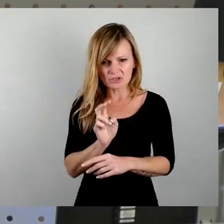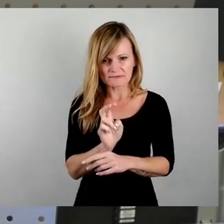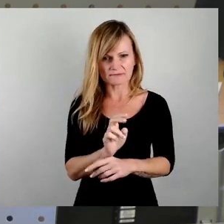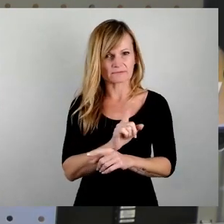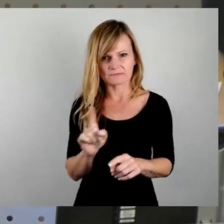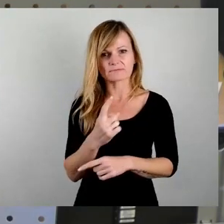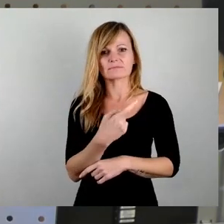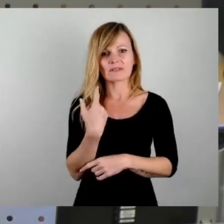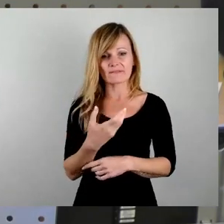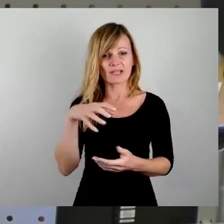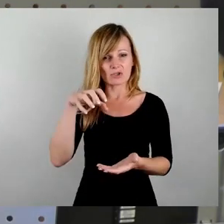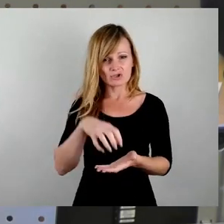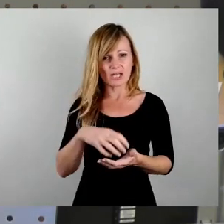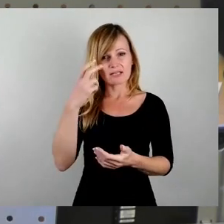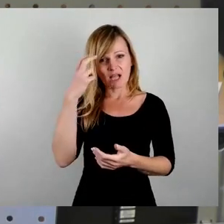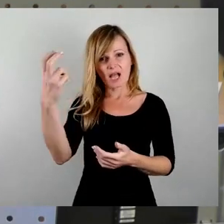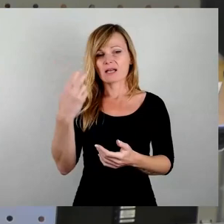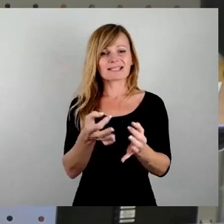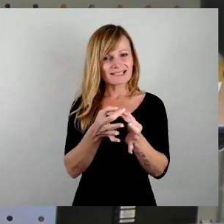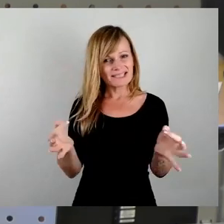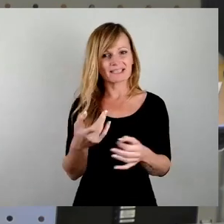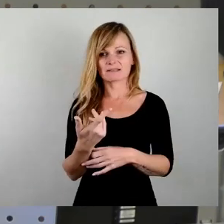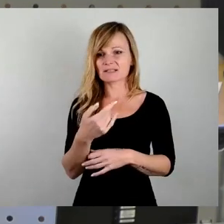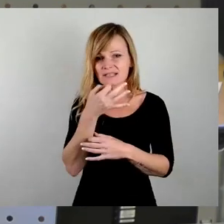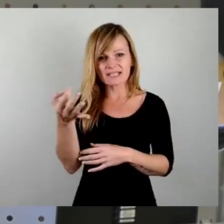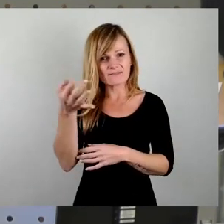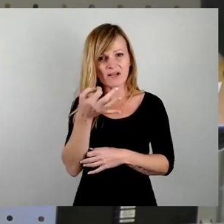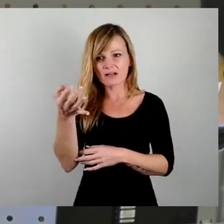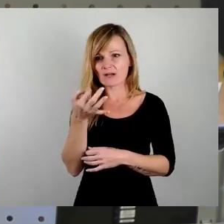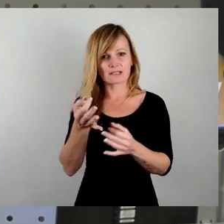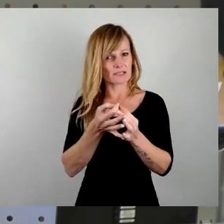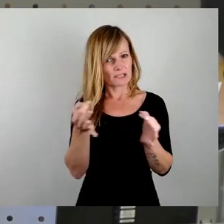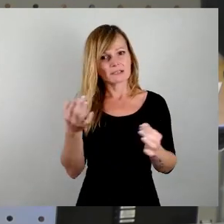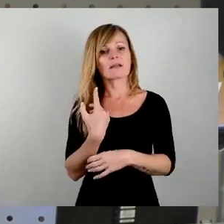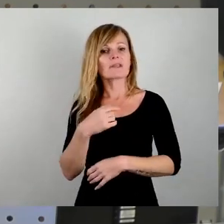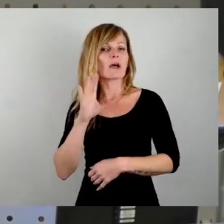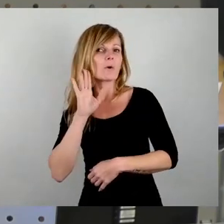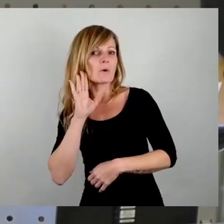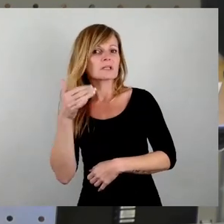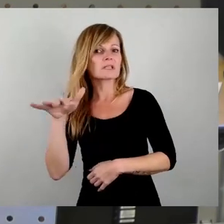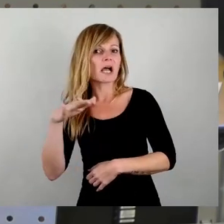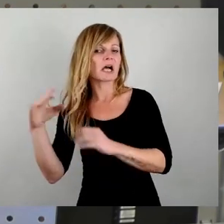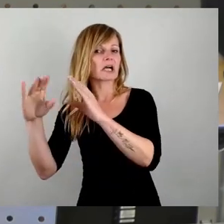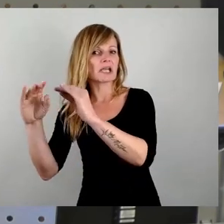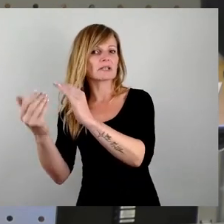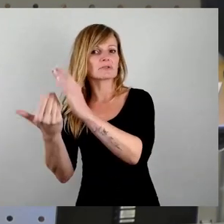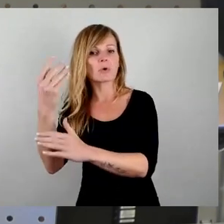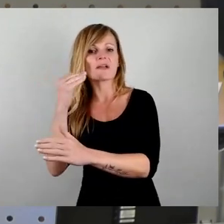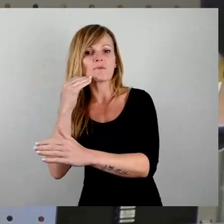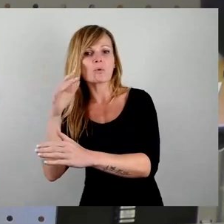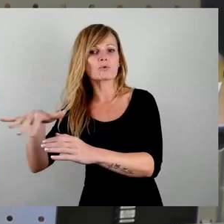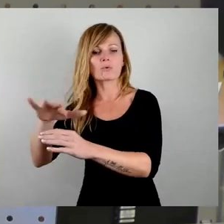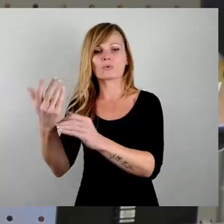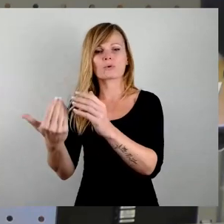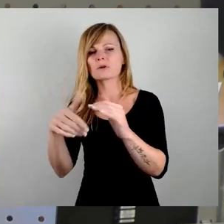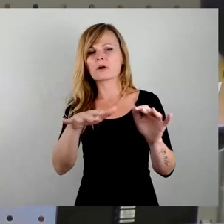zu nichts gefragt. Zu nichts. Vielleicht können wir mal so hören, dass da irgendjemand redet über neue Wohnungen, irgendjemand redet über ein